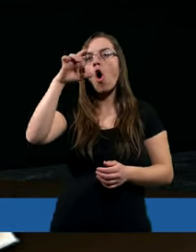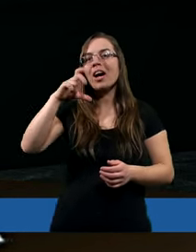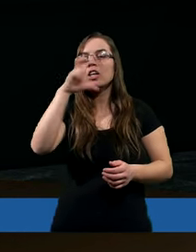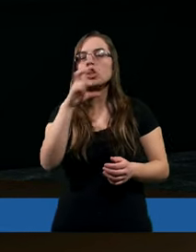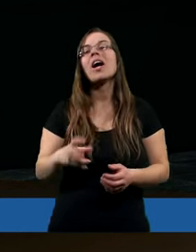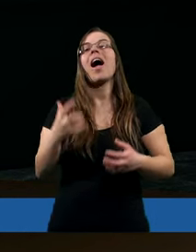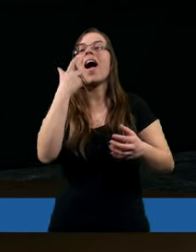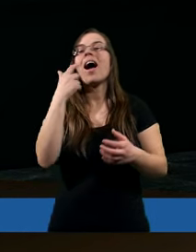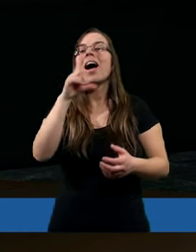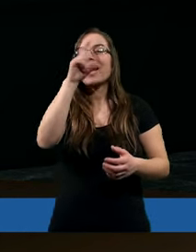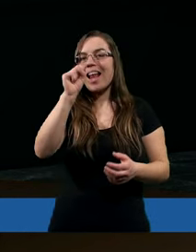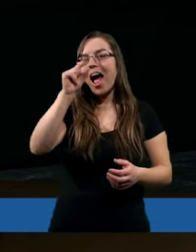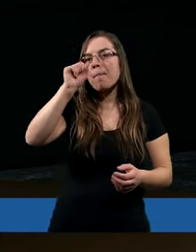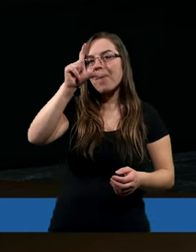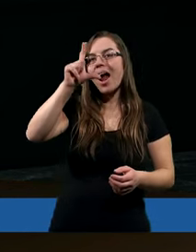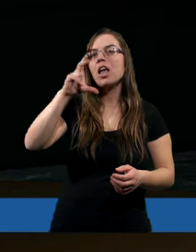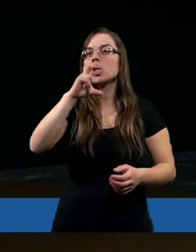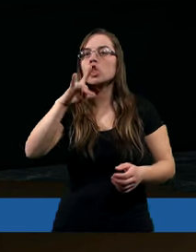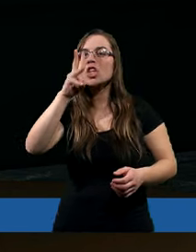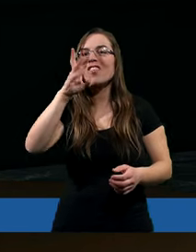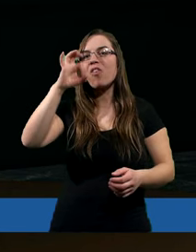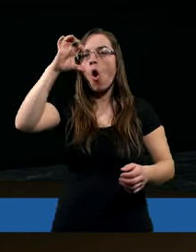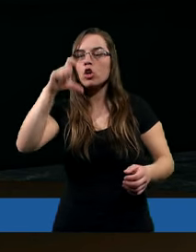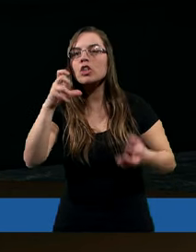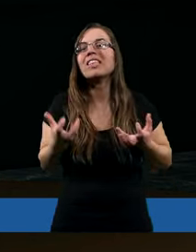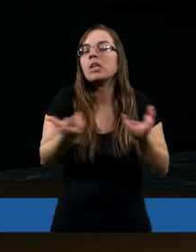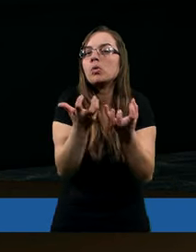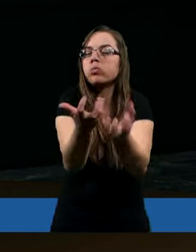zapalczywość, czyli takie